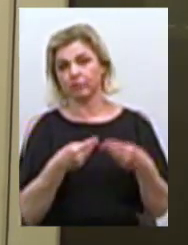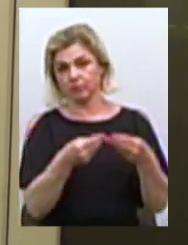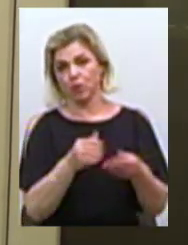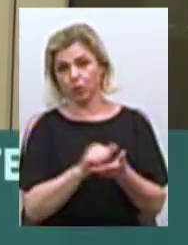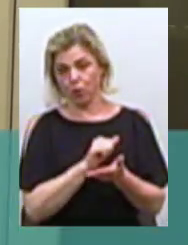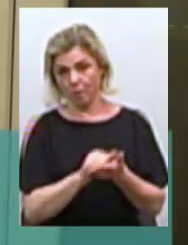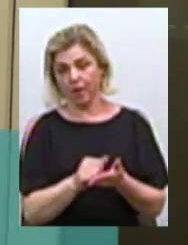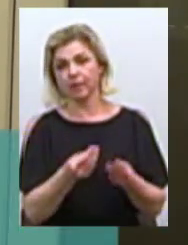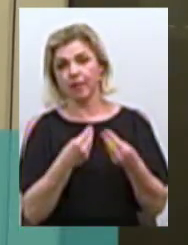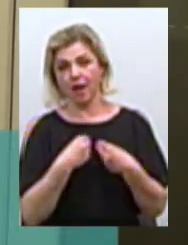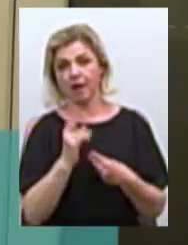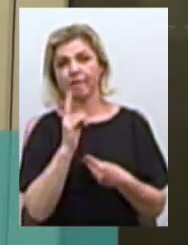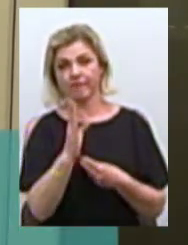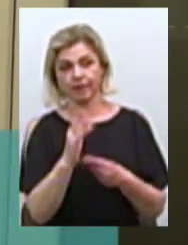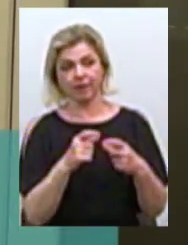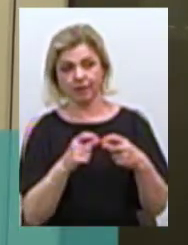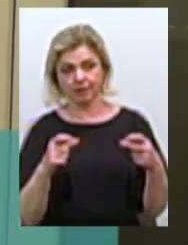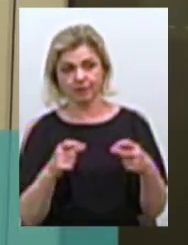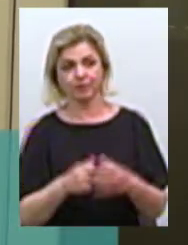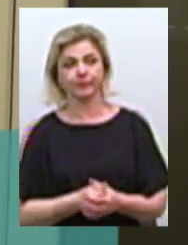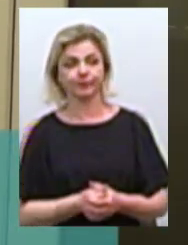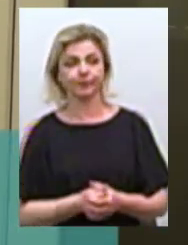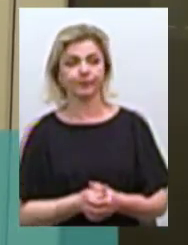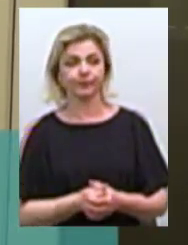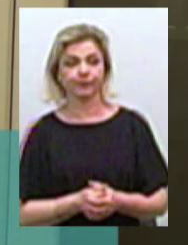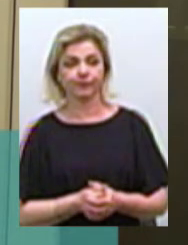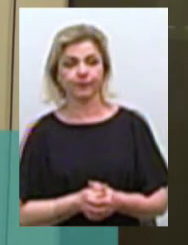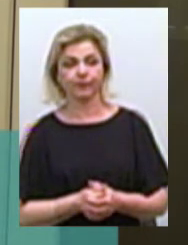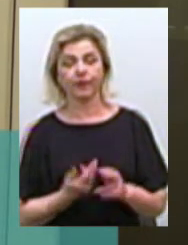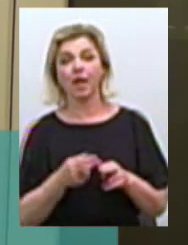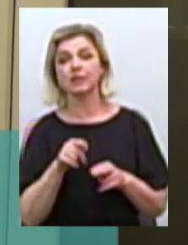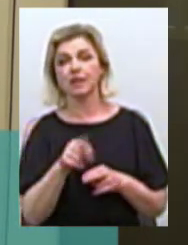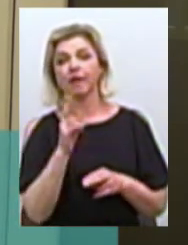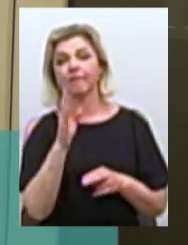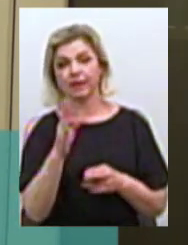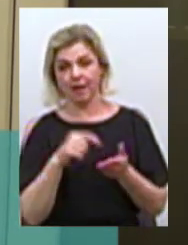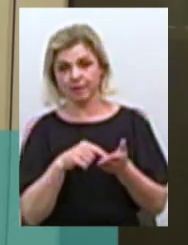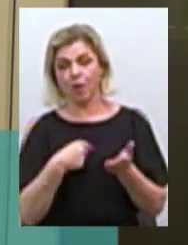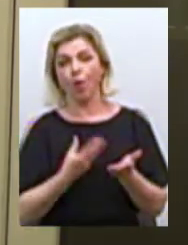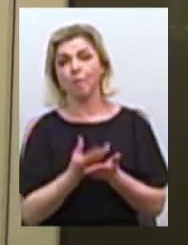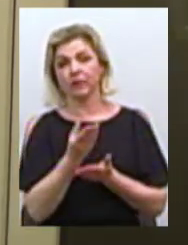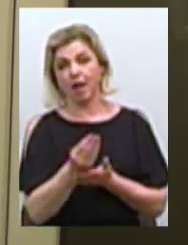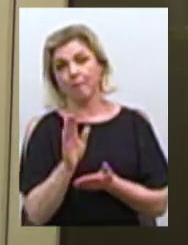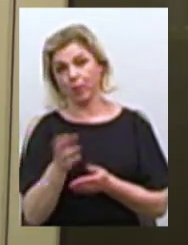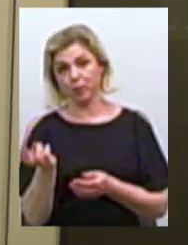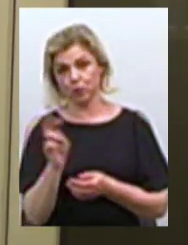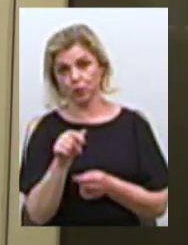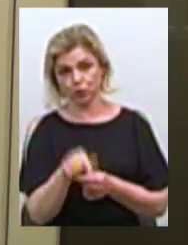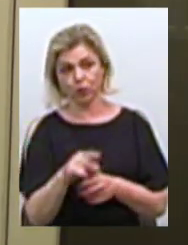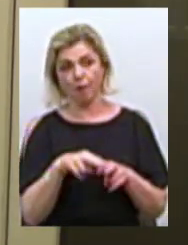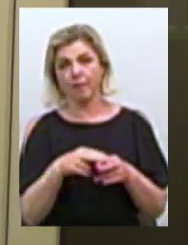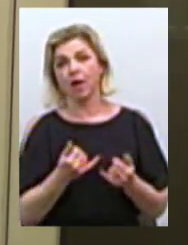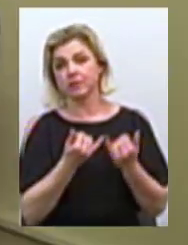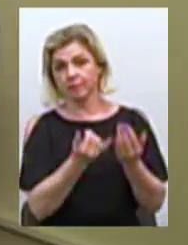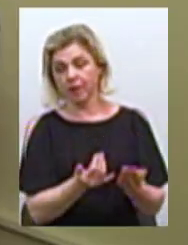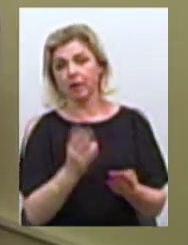Я прийшов, надав документи, мені дали квитанцію. Я цю квитанцію оплатив, після чого прийшов сюди. Надав паспорт,